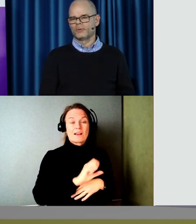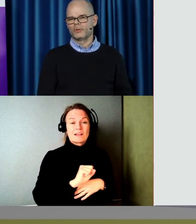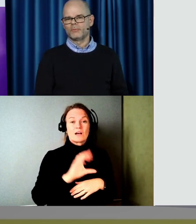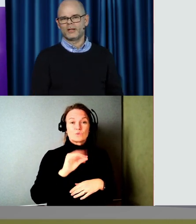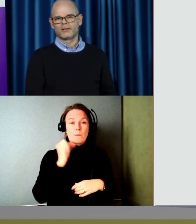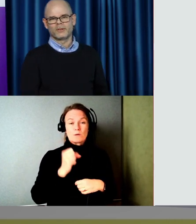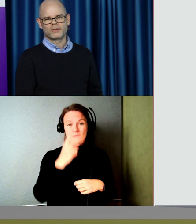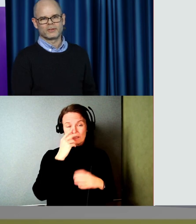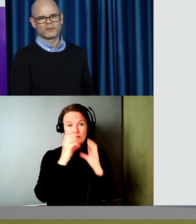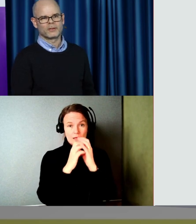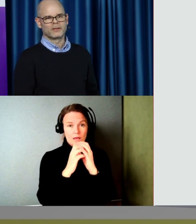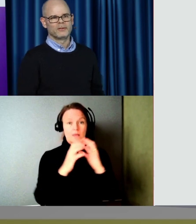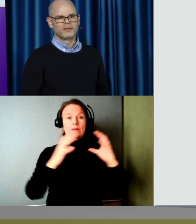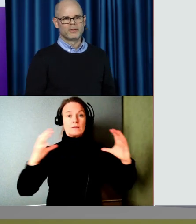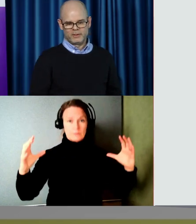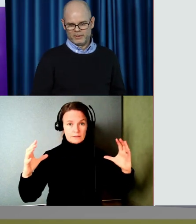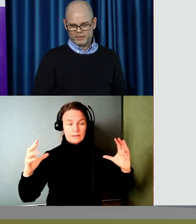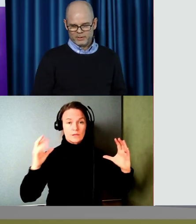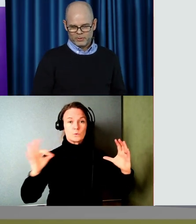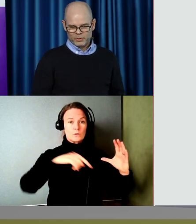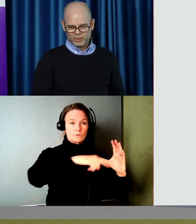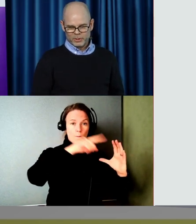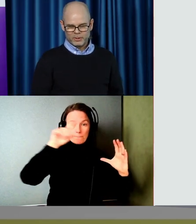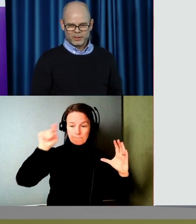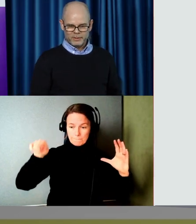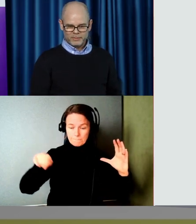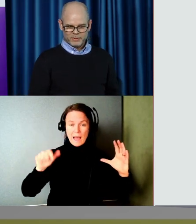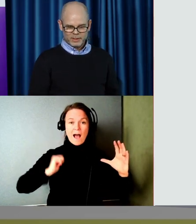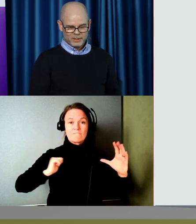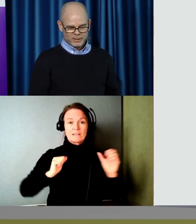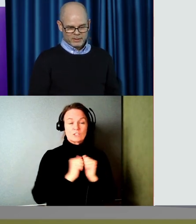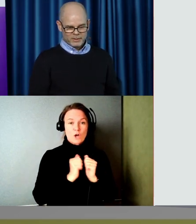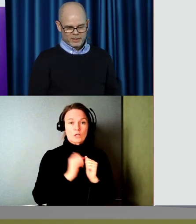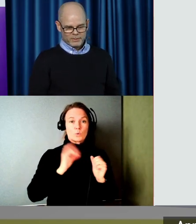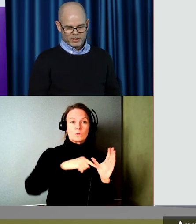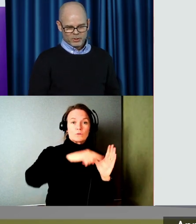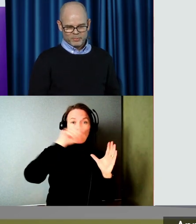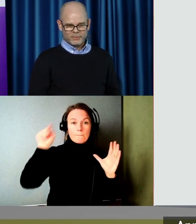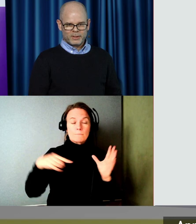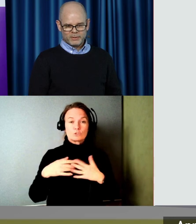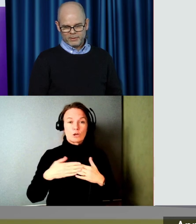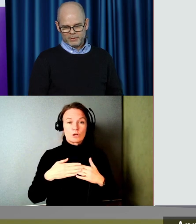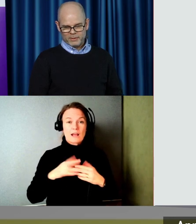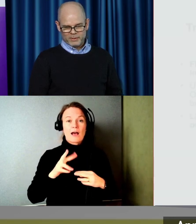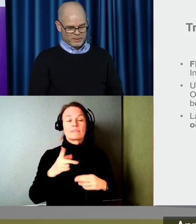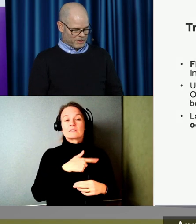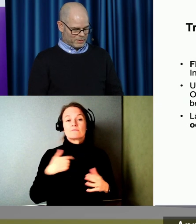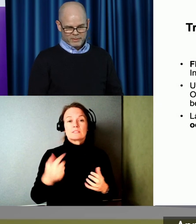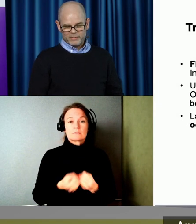titta på hur de använder saker och hur de gör. Annars skapar vi